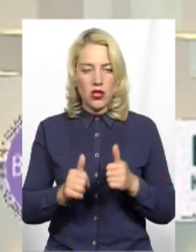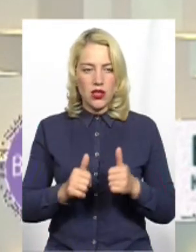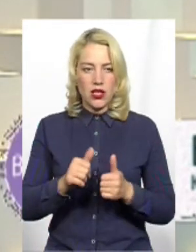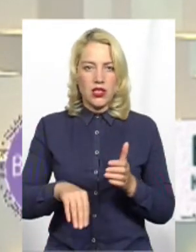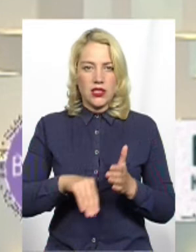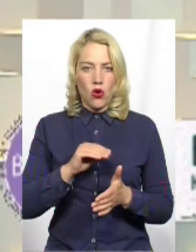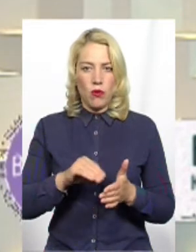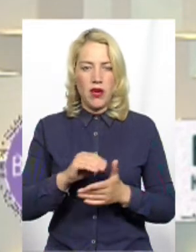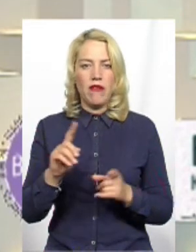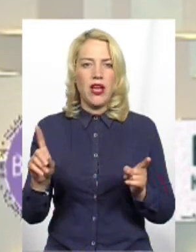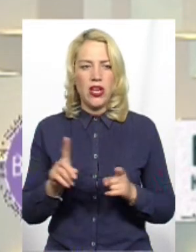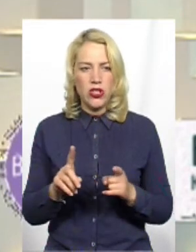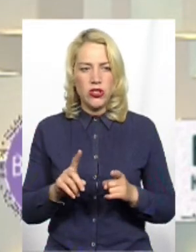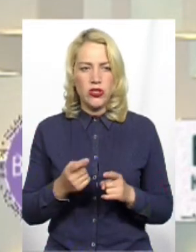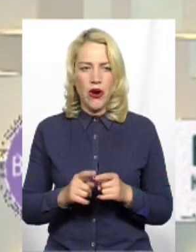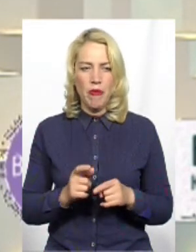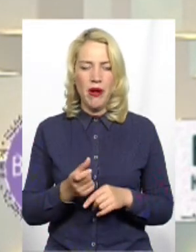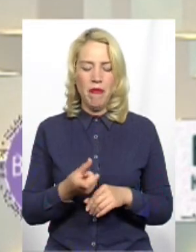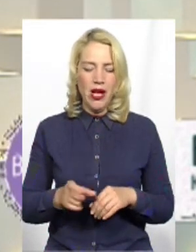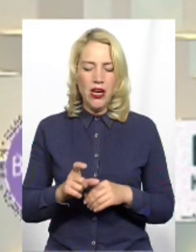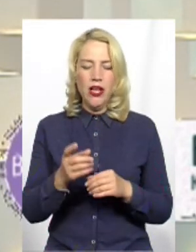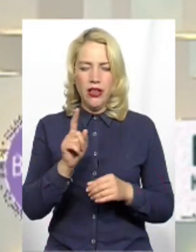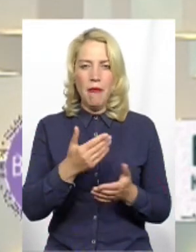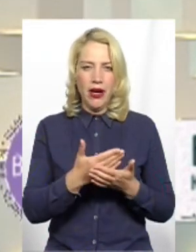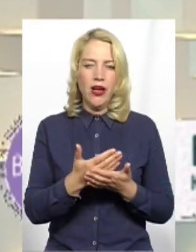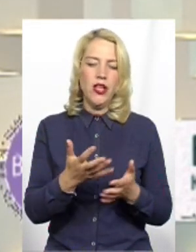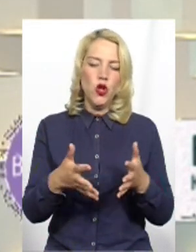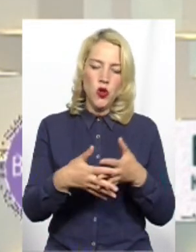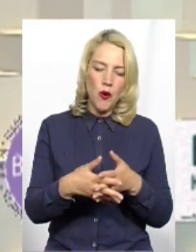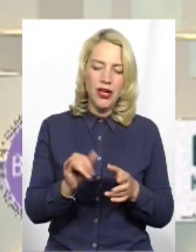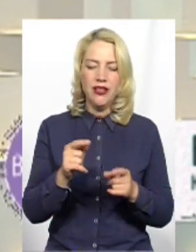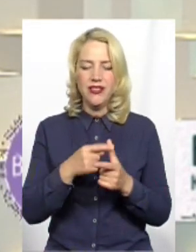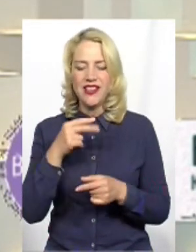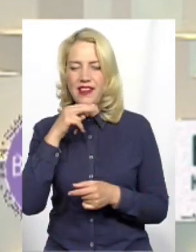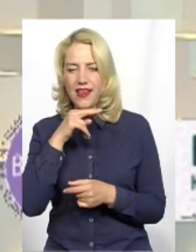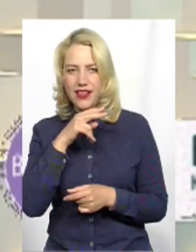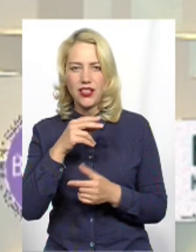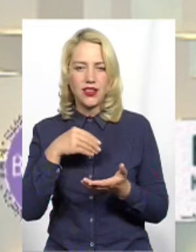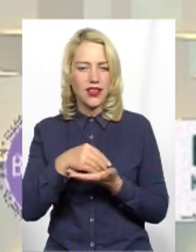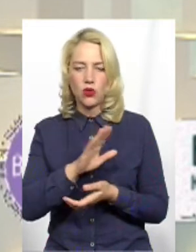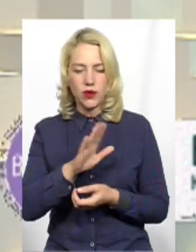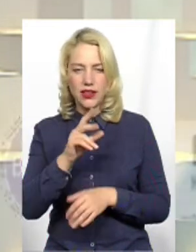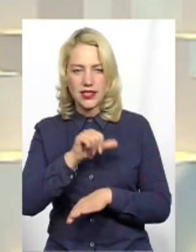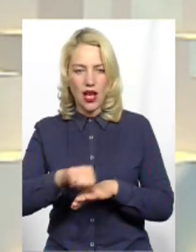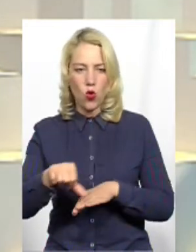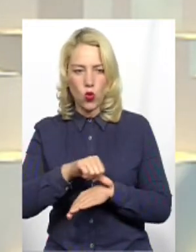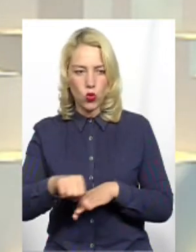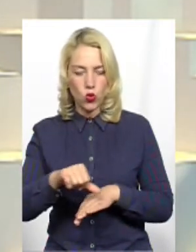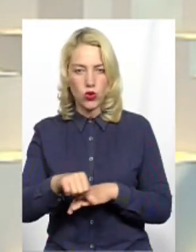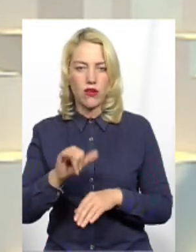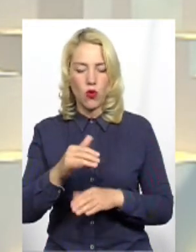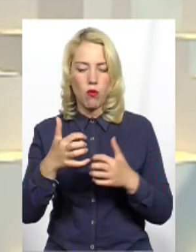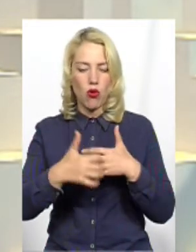закупівлі Щоб, наприклад, ті же суміші чи ліки не закупляти за кордоном у